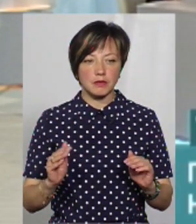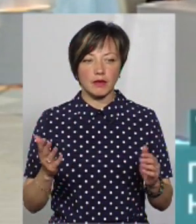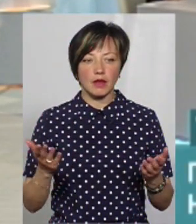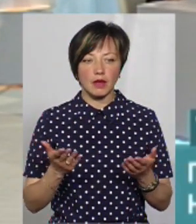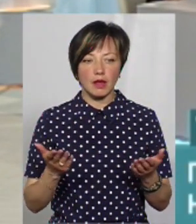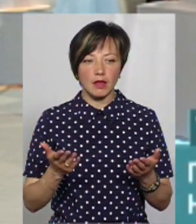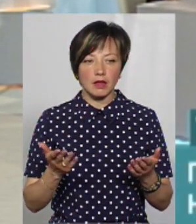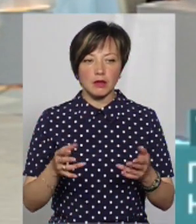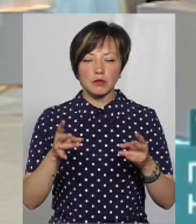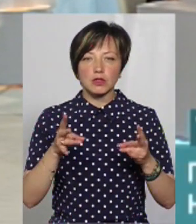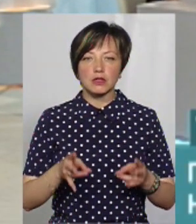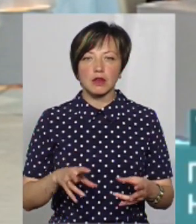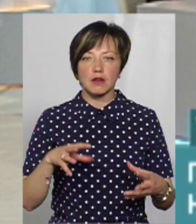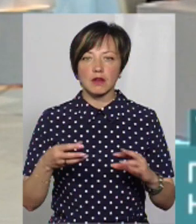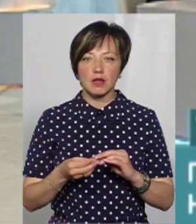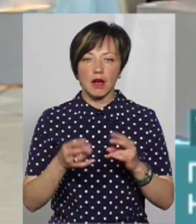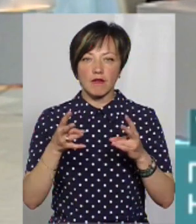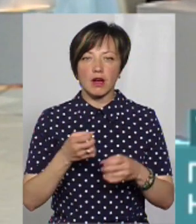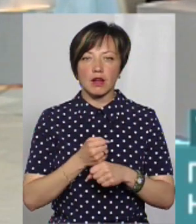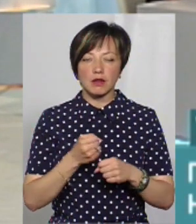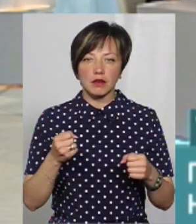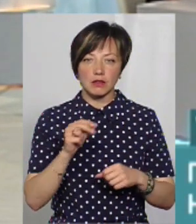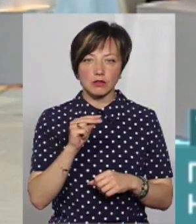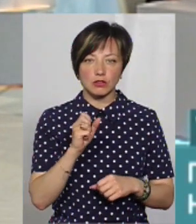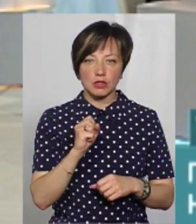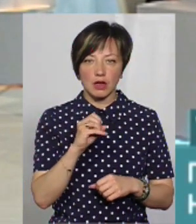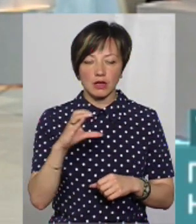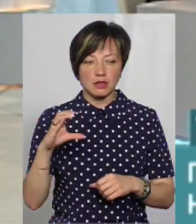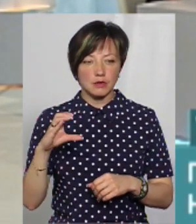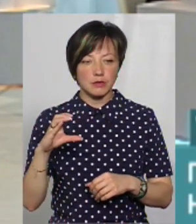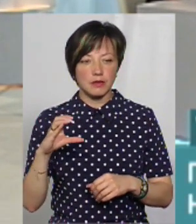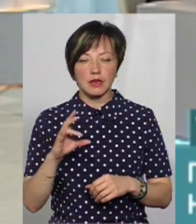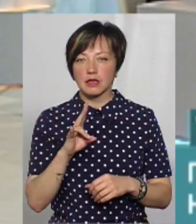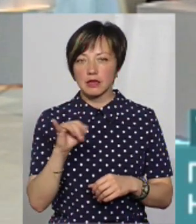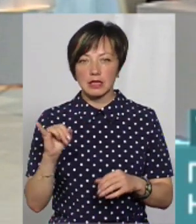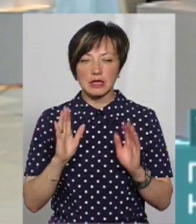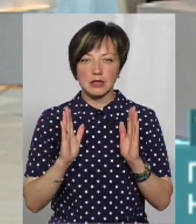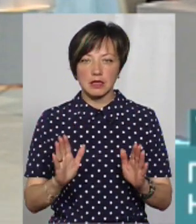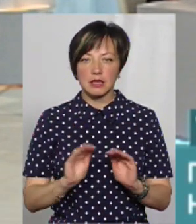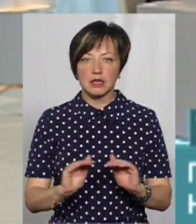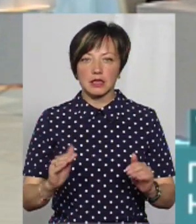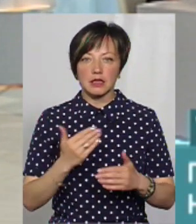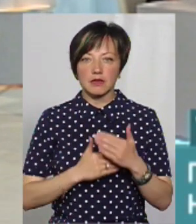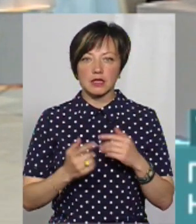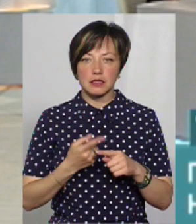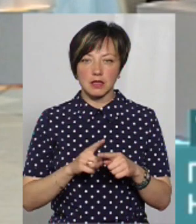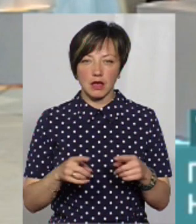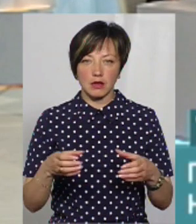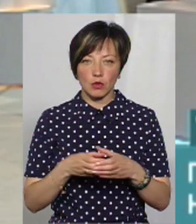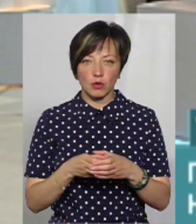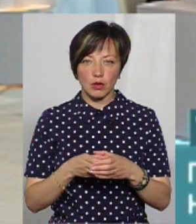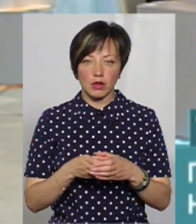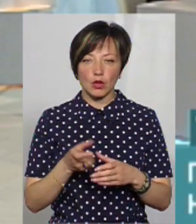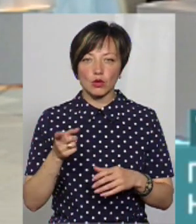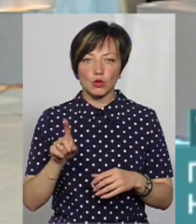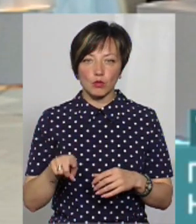постраждали внаслідок аварії на Чорнобильській АЕС? На Чорнобильській АЕС ні, тільки діти-інваліди з цієї категорії.